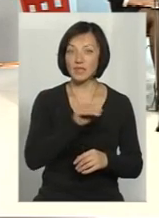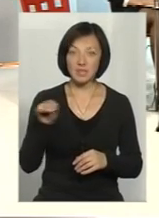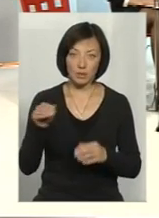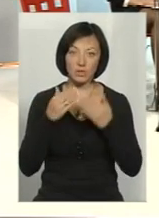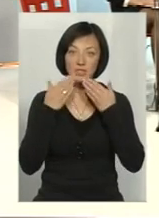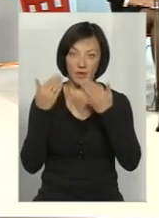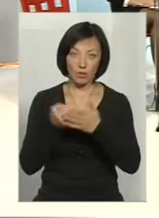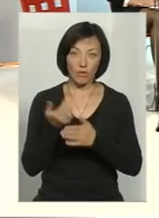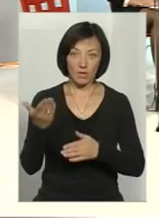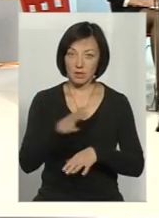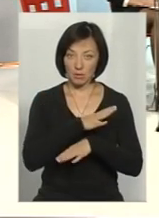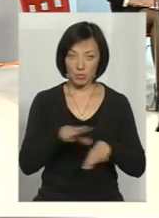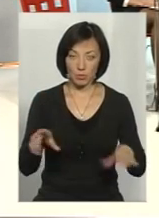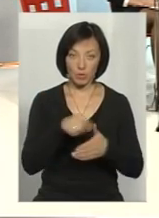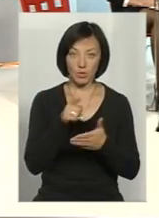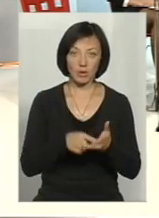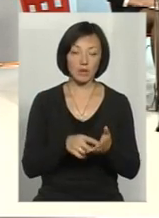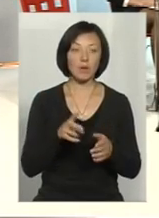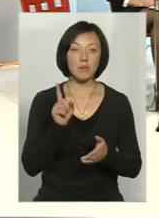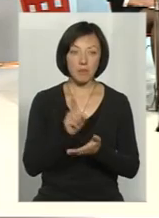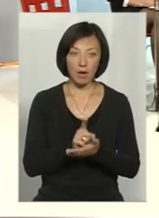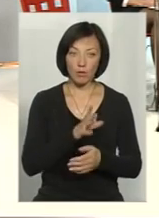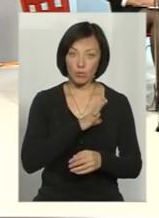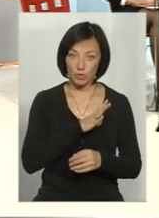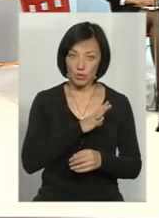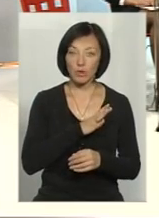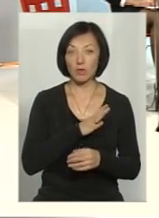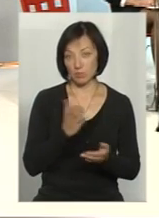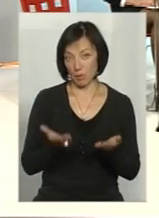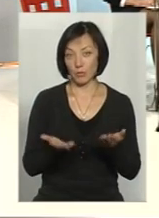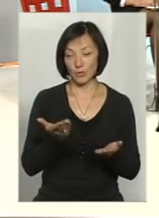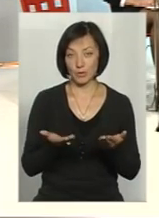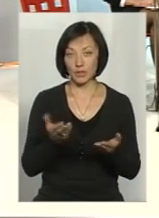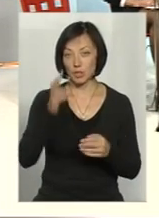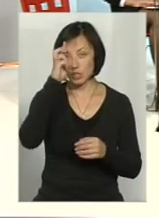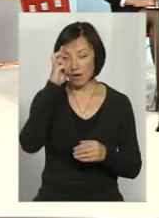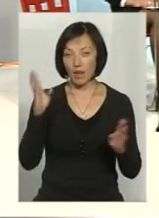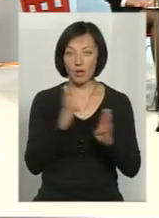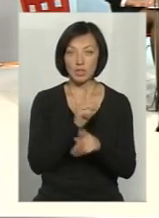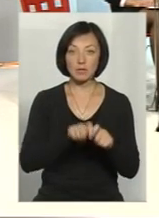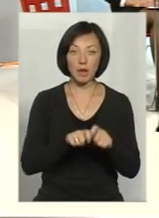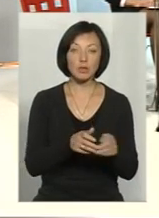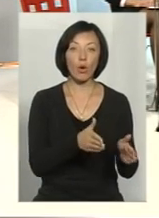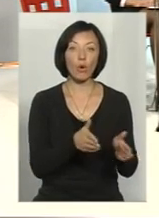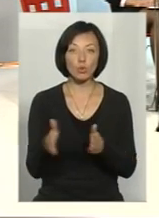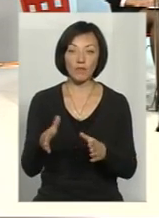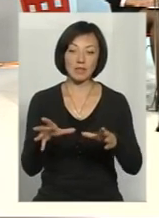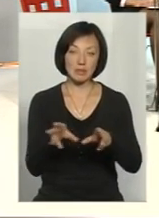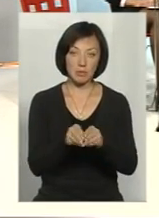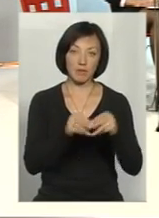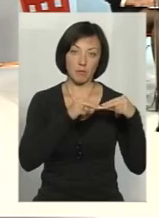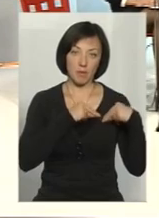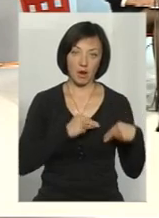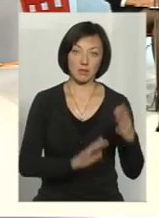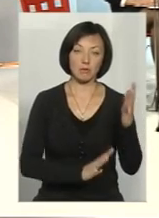звернення до вас не було? Звичайно, що не було. Мало бути? Ну, мабуть, що. Державна екологічна інспекція готова до співпраці